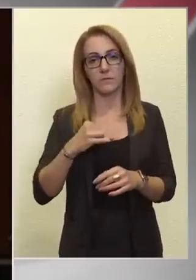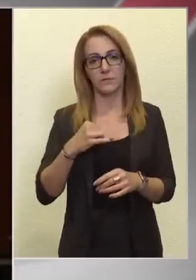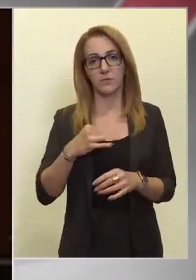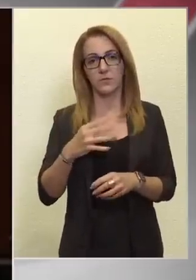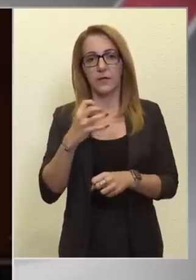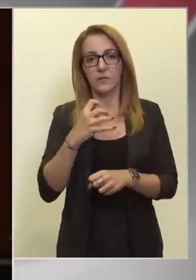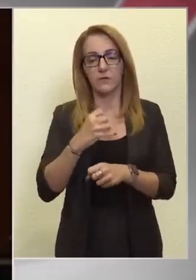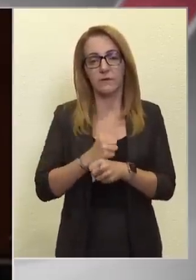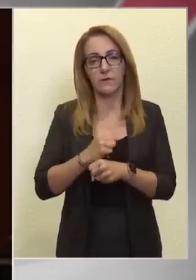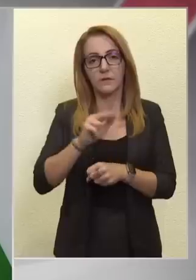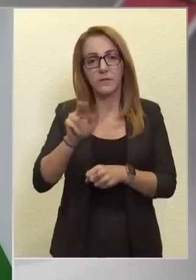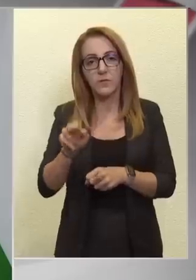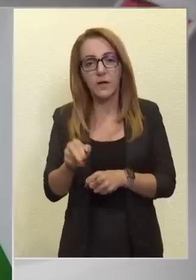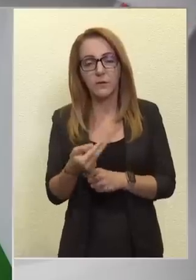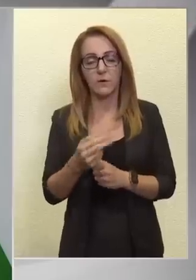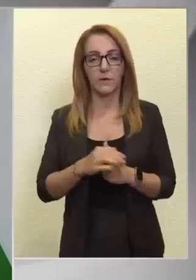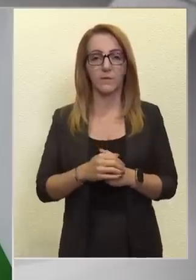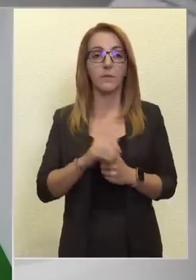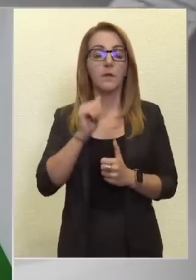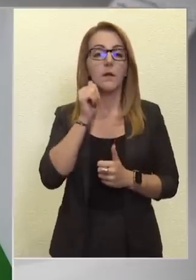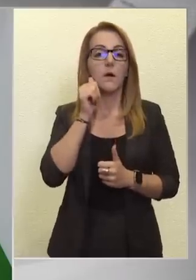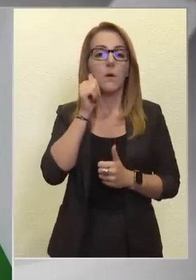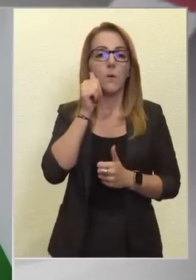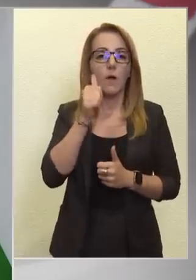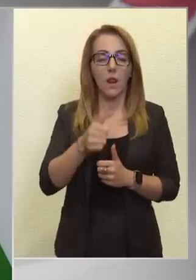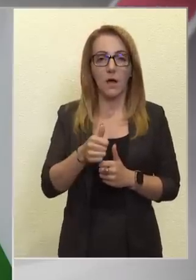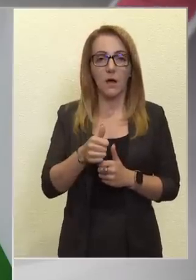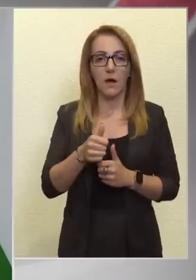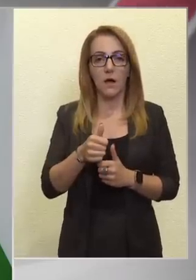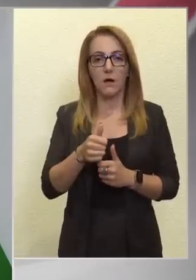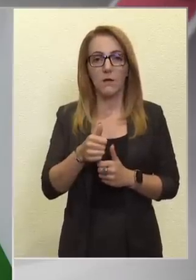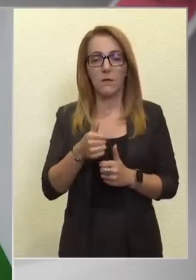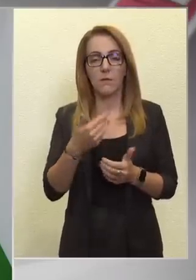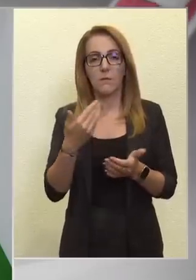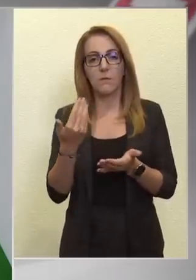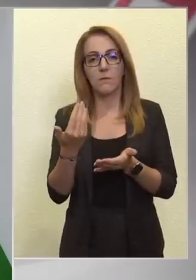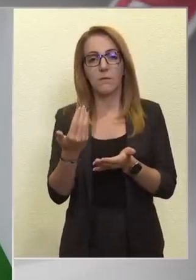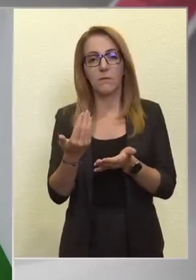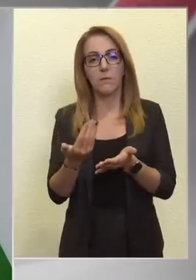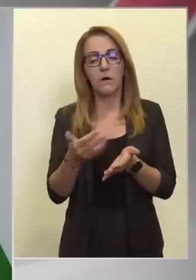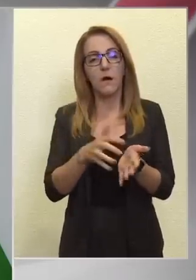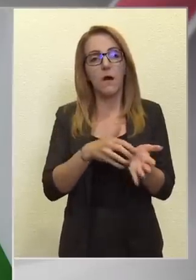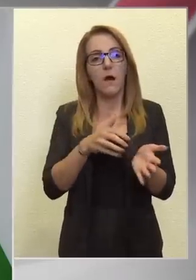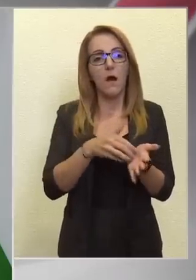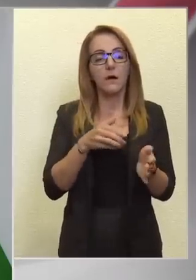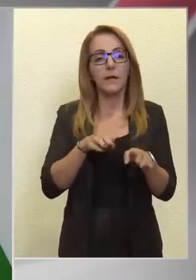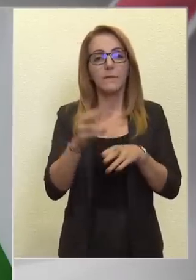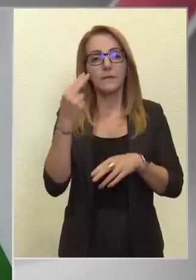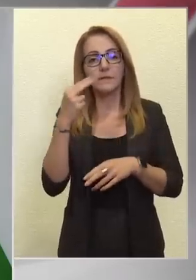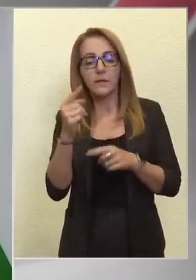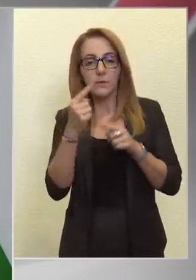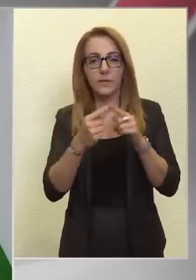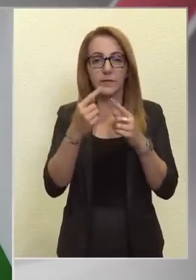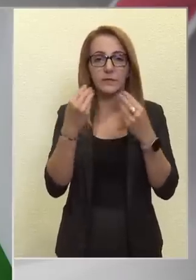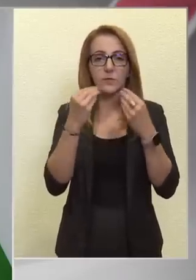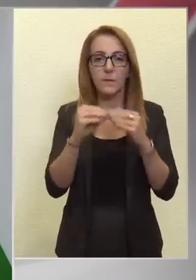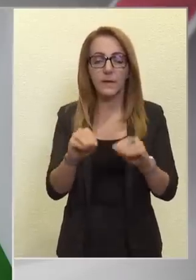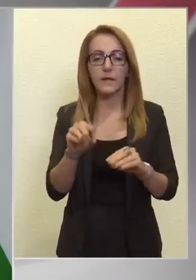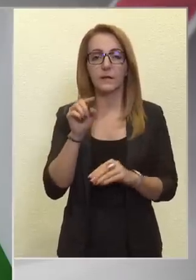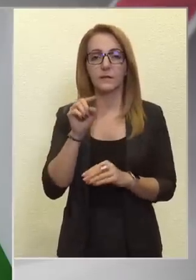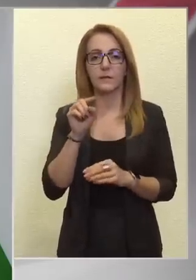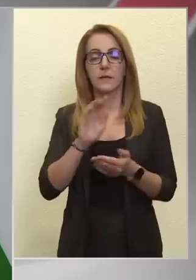biztosításának, fenntartásáról. Holnap az agrárminiszter úr részletesen be fogja jelenteni mindazt, amit